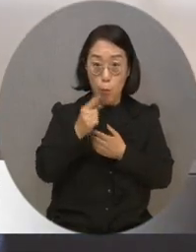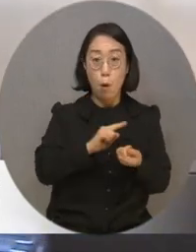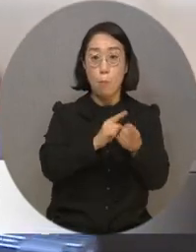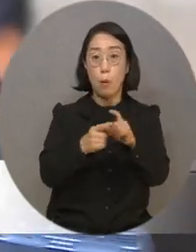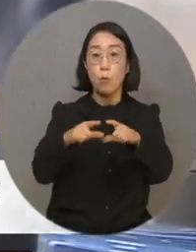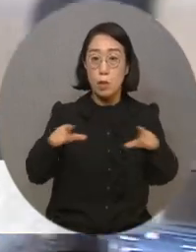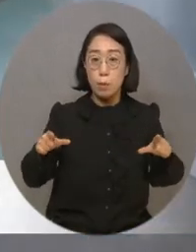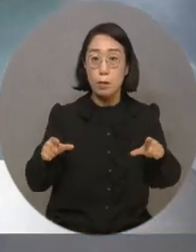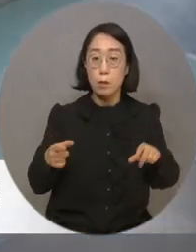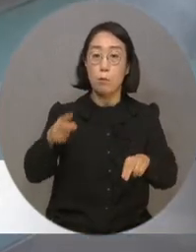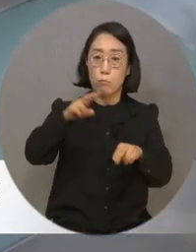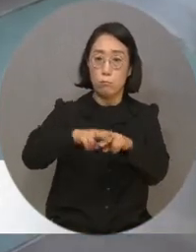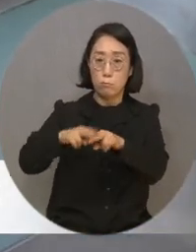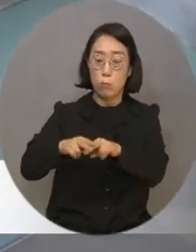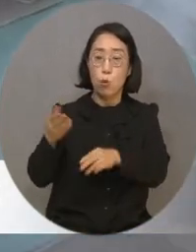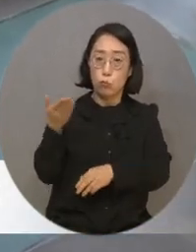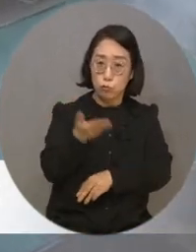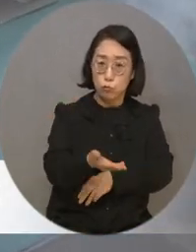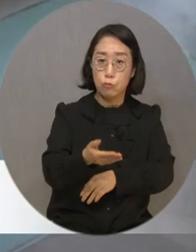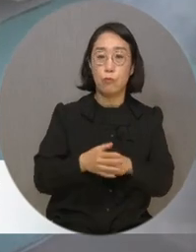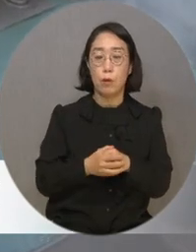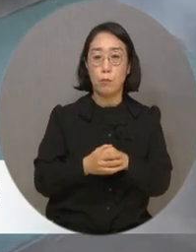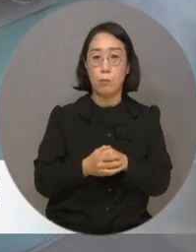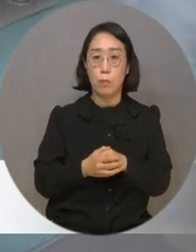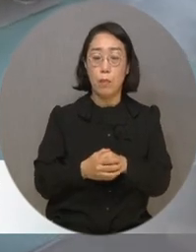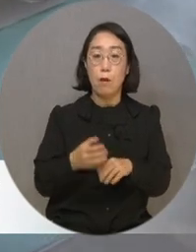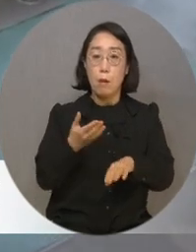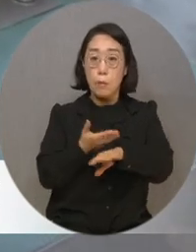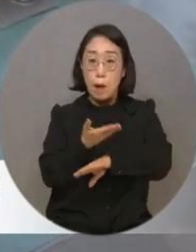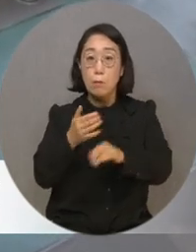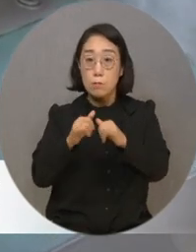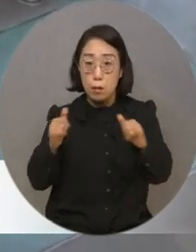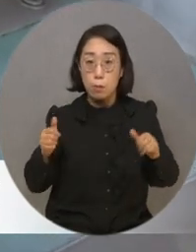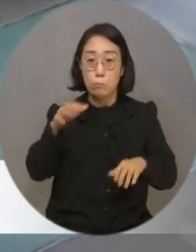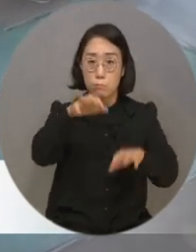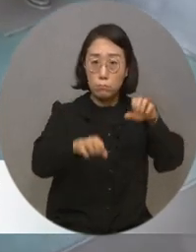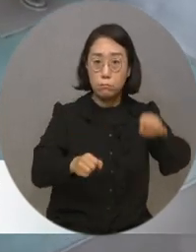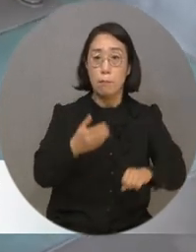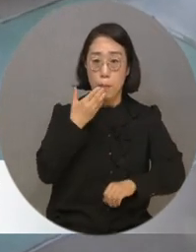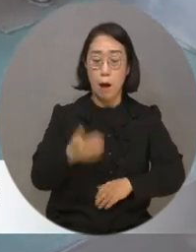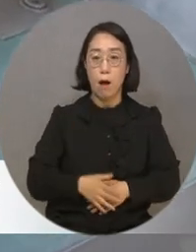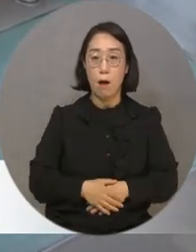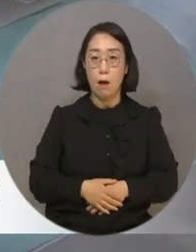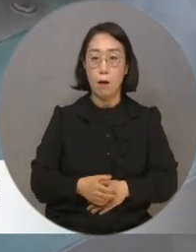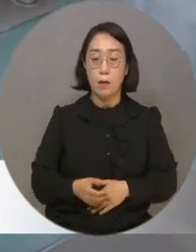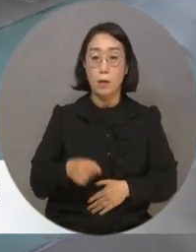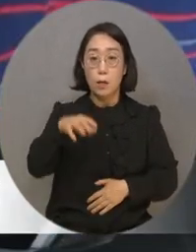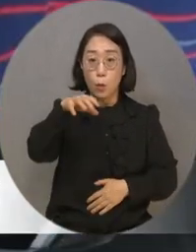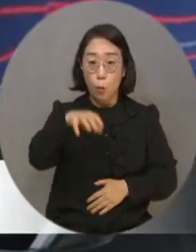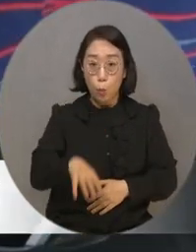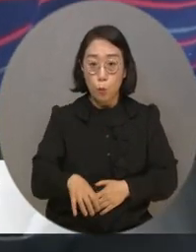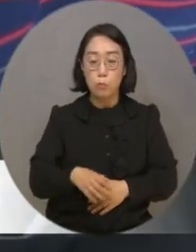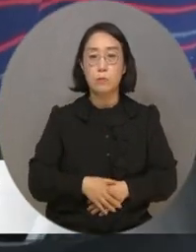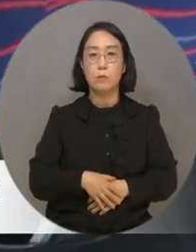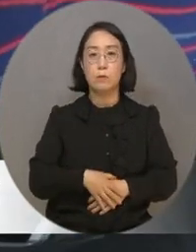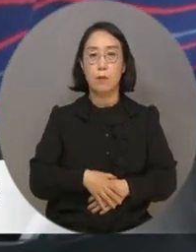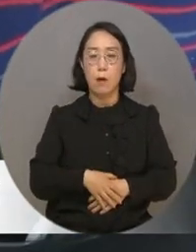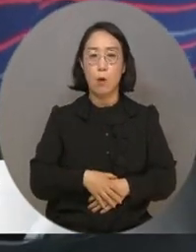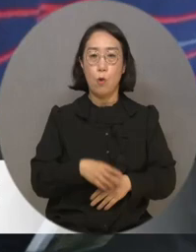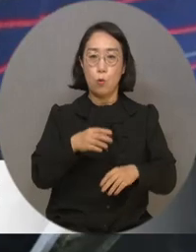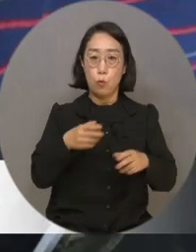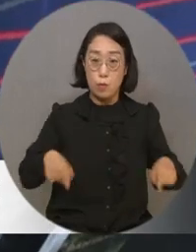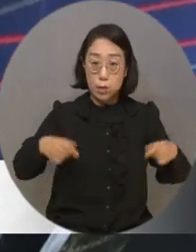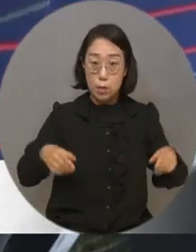좌석으로 전환돼 비장애인도 수동 휠체어 석 구매가 가능하다는 겁니다. 이 자리에서는 휠체어 보관함이나